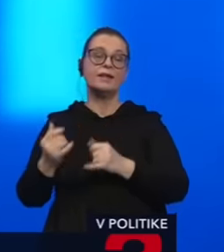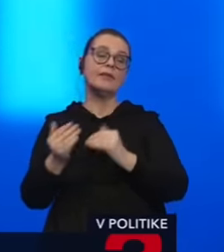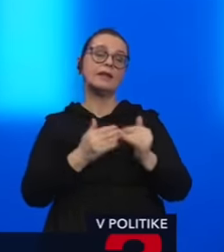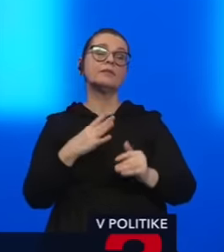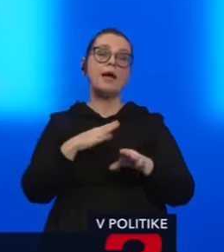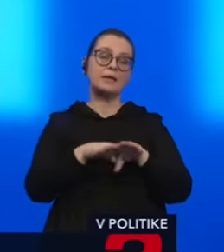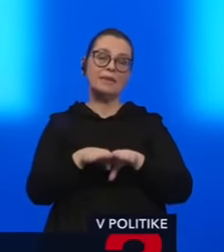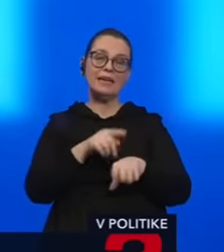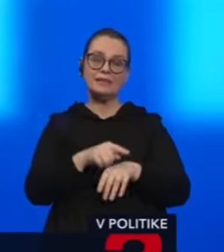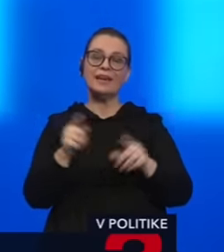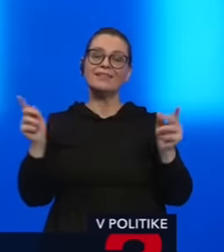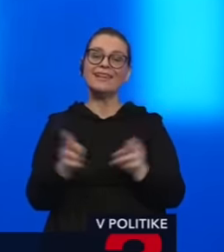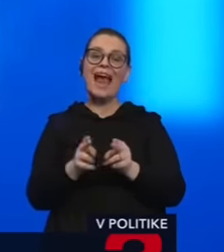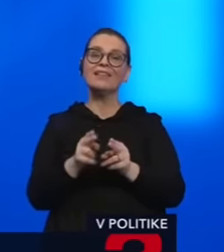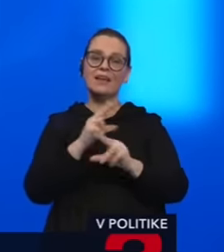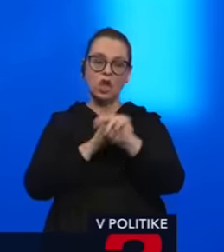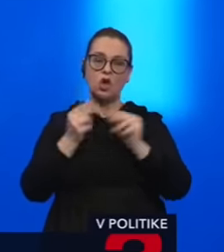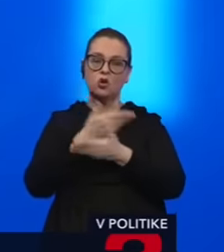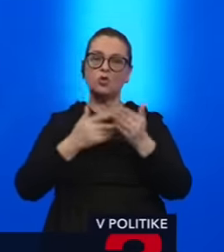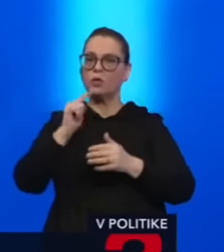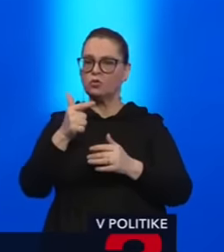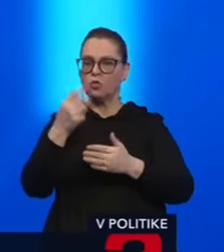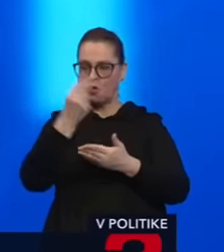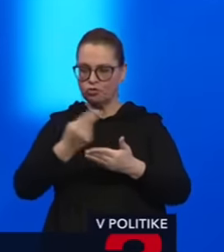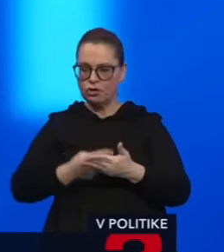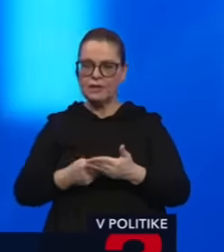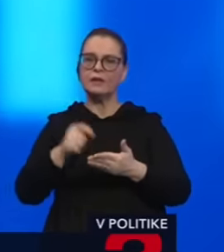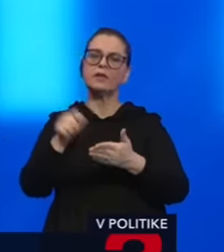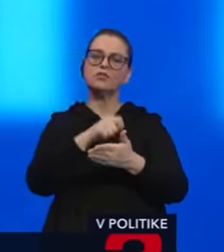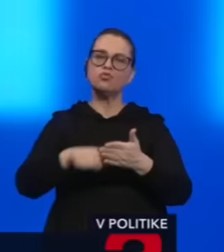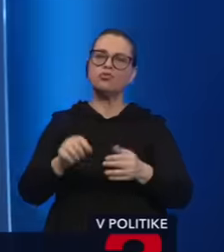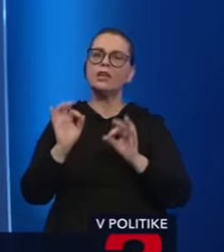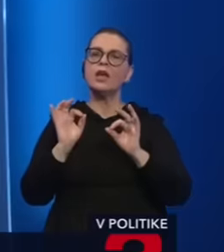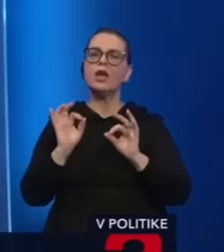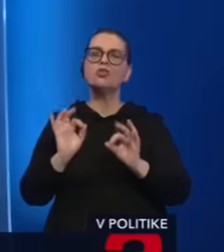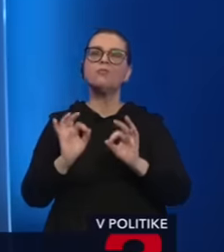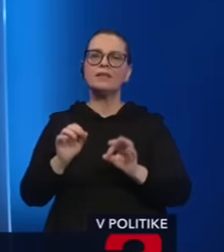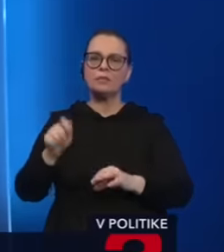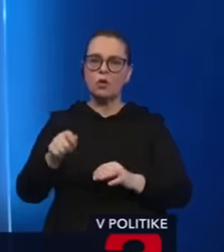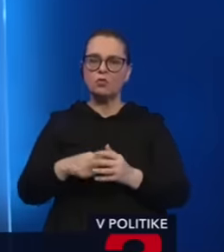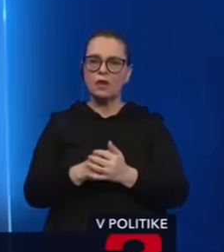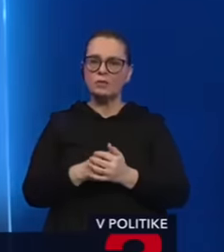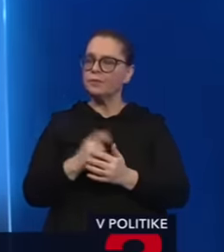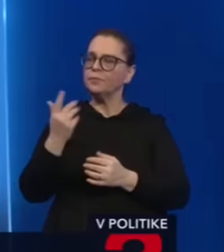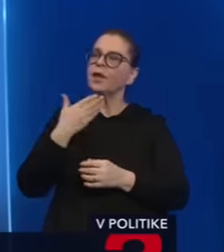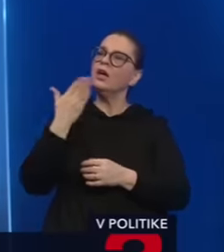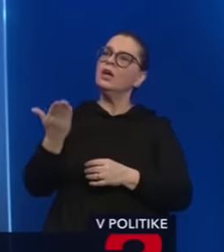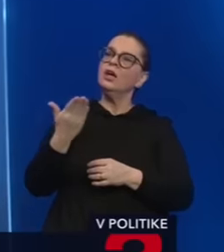skrátenie rozpravy aj v druhom čítaní, presadenie zrušenia UŠP? V Českej republike, a to je teda tá